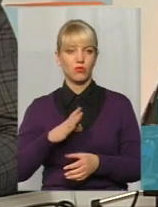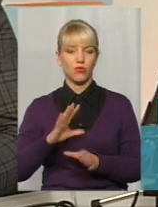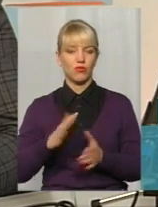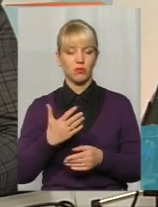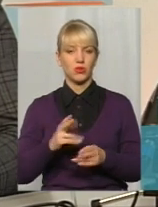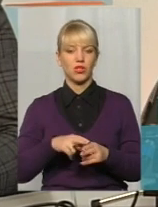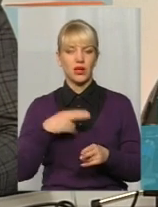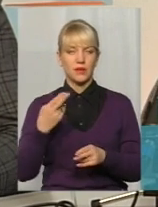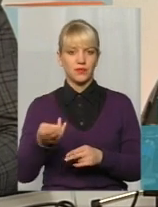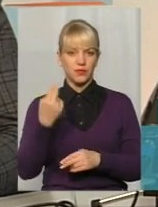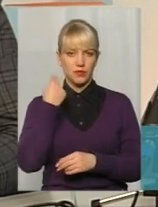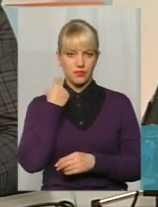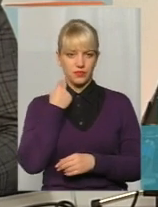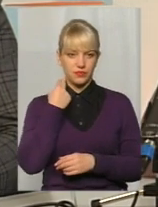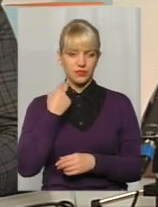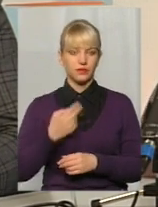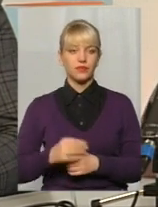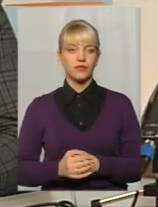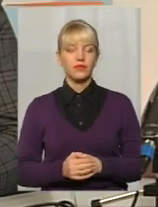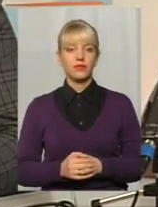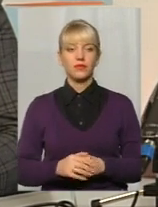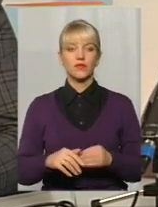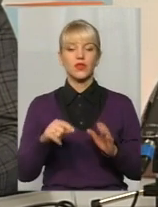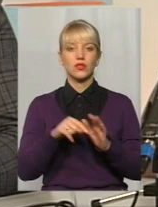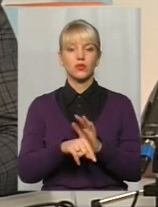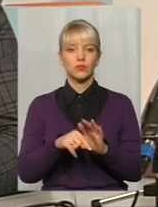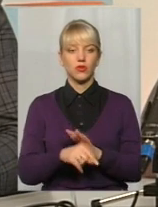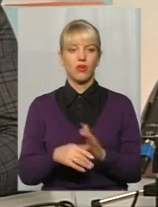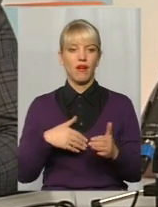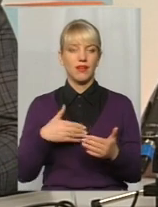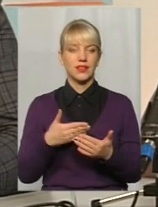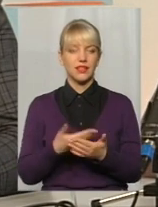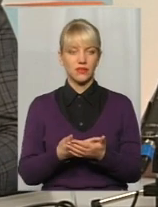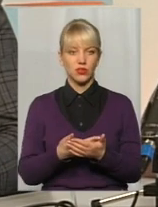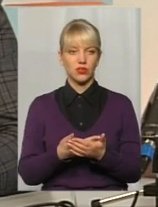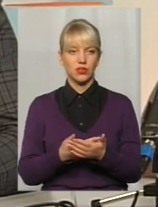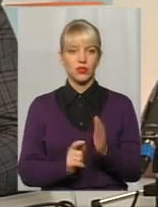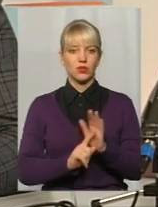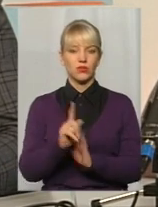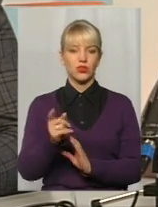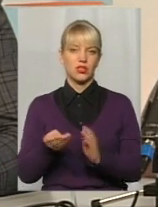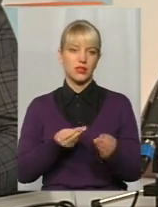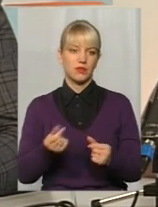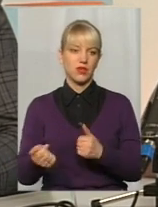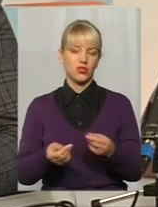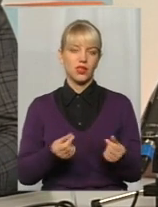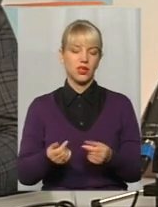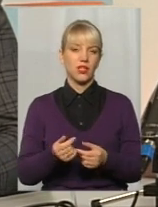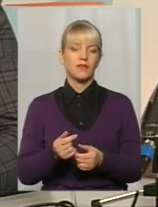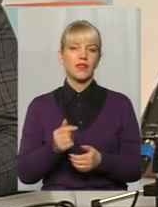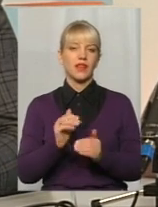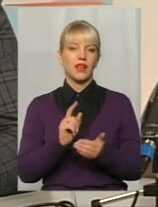погашення такої значної суми заборгованості. Тобто, дуже таки активно почали сплачувати аліменти.